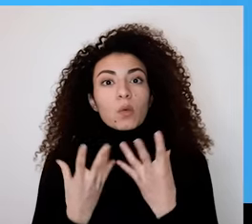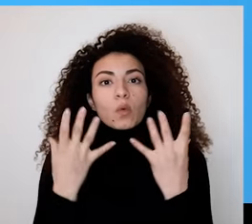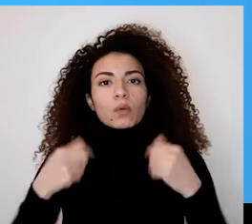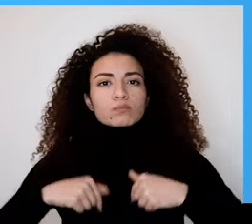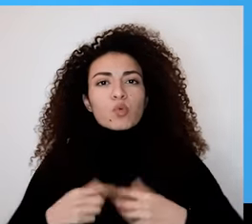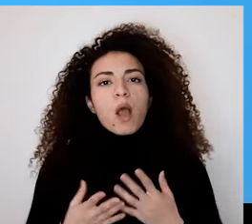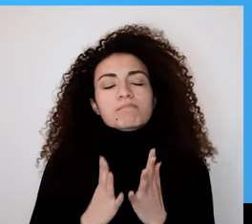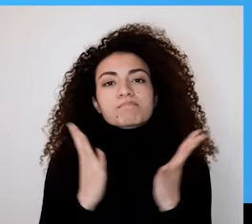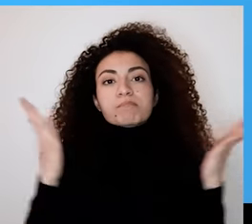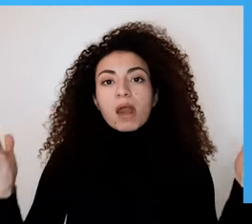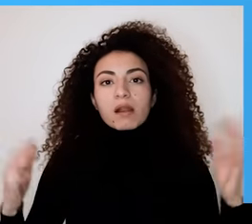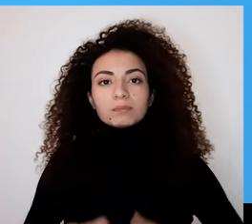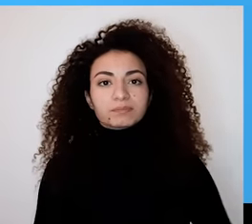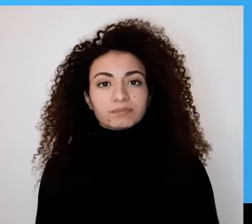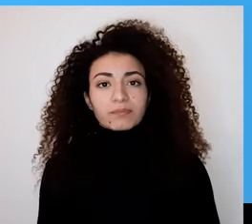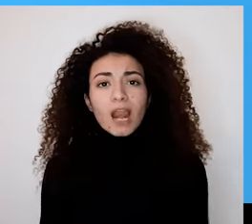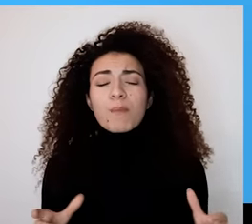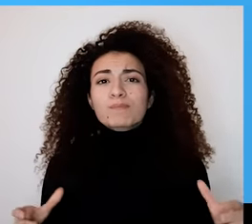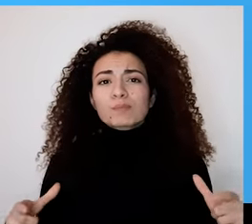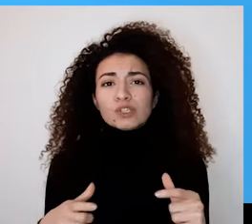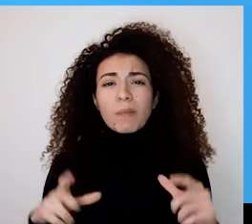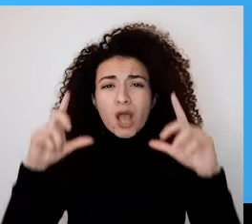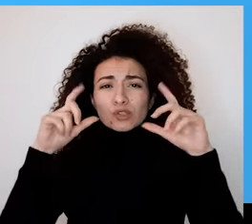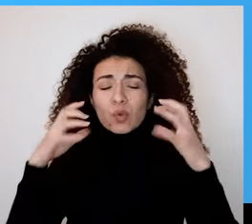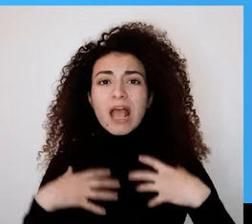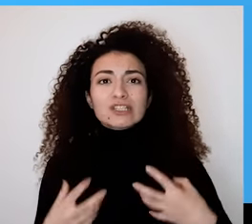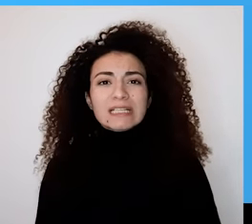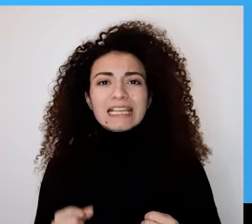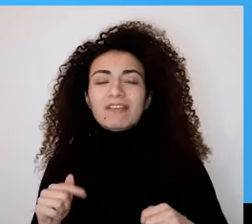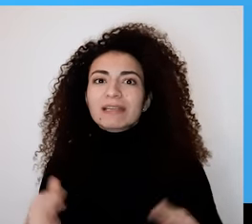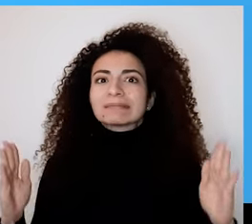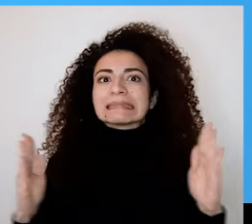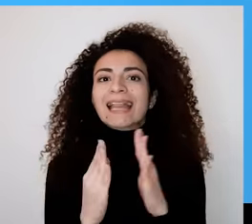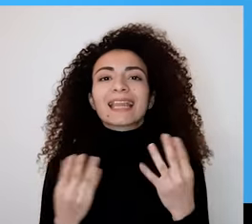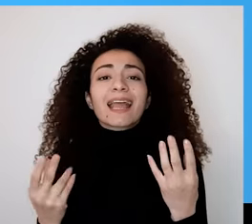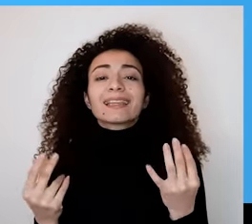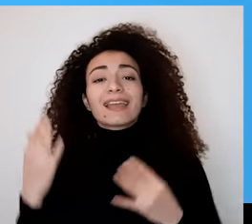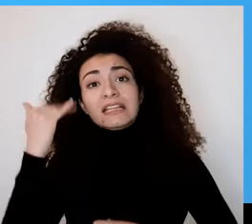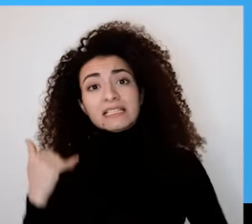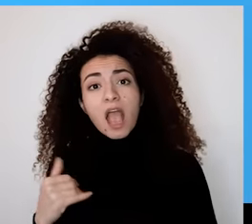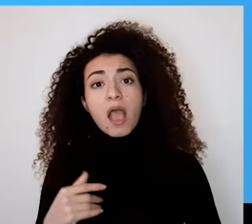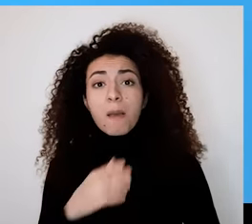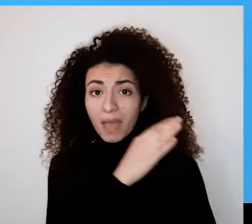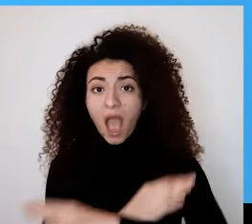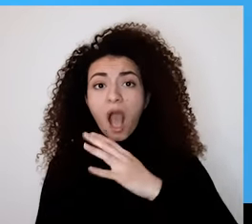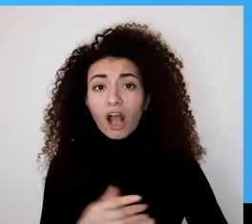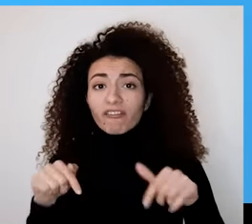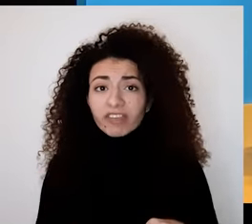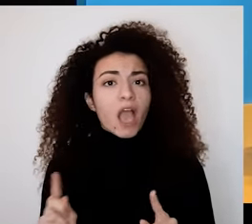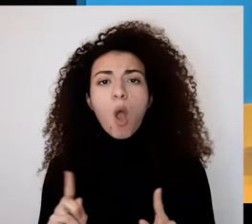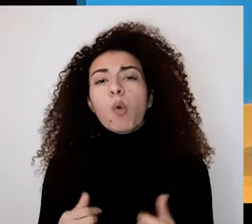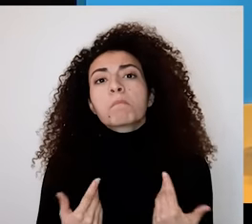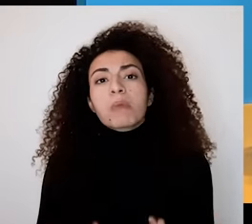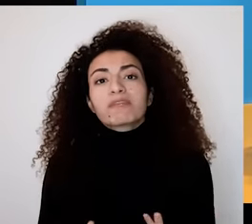لا شك إنه بمجتمعنا اليوم بتشكل الصورة الجسدية تحدي كبير للعديد من النساء إن كان عندهم إعاقة أو لا